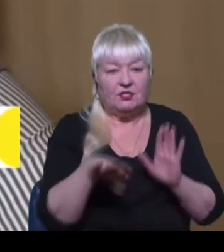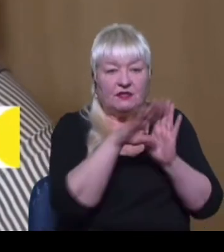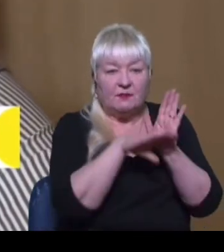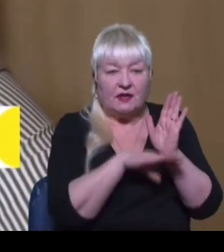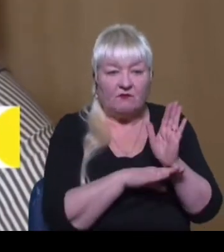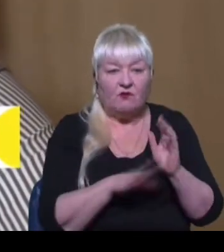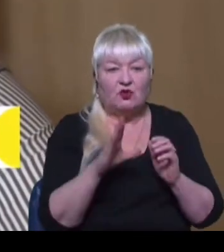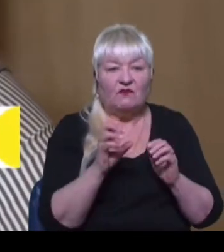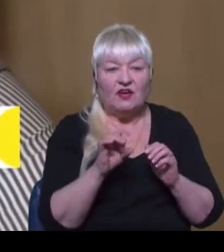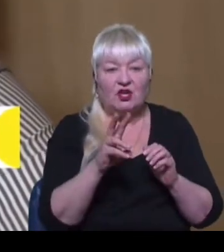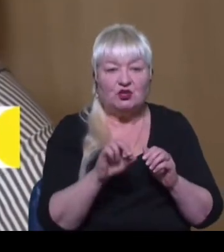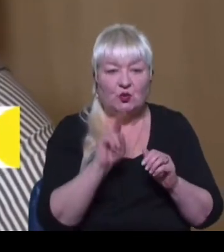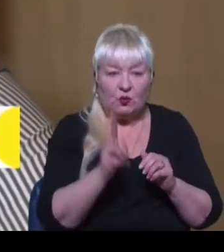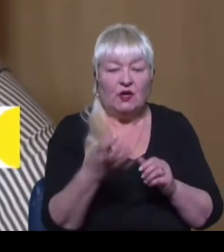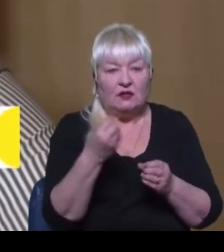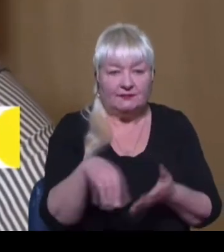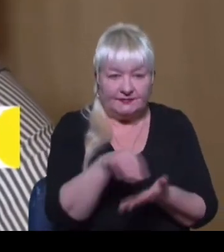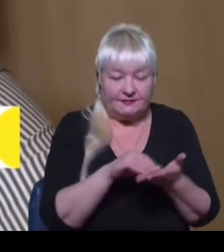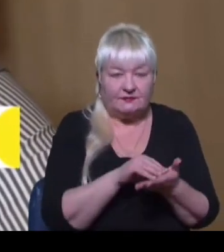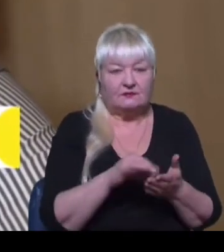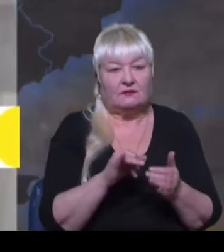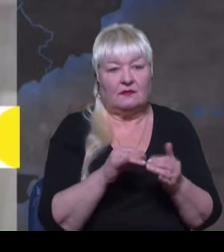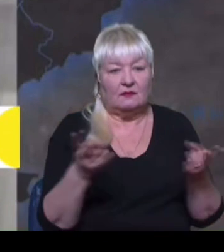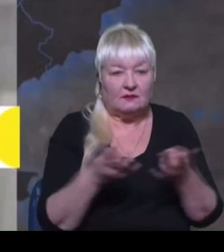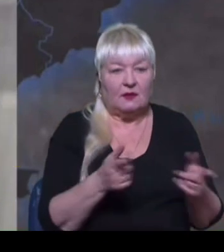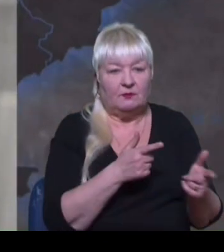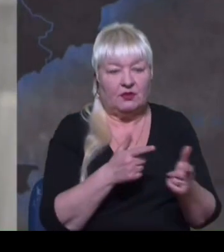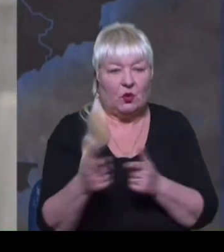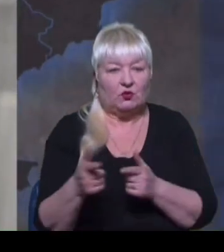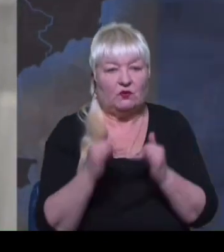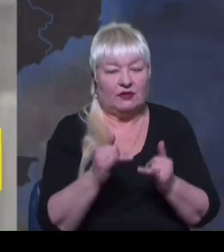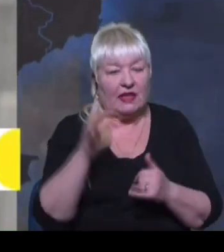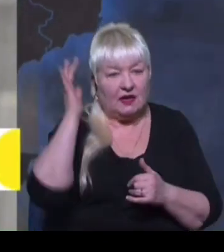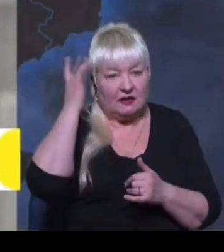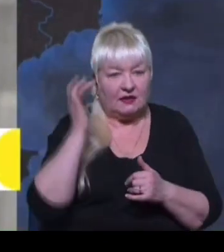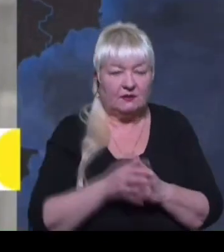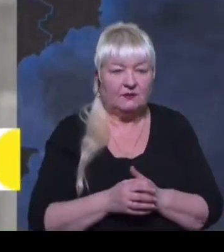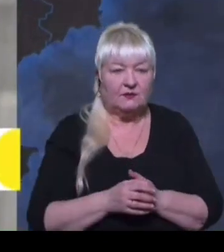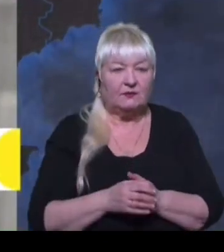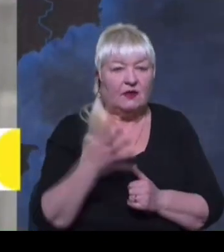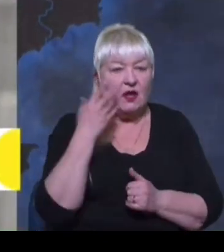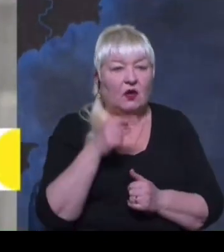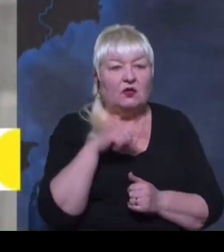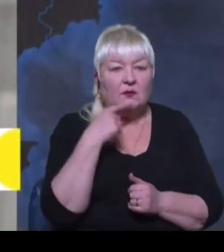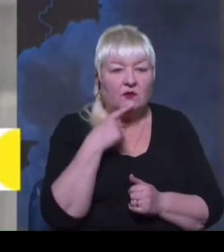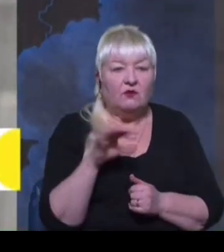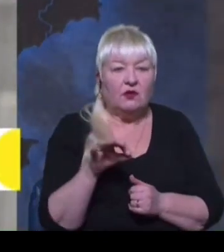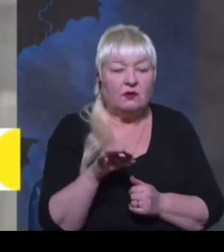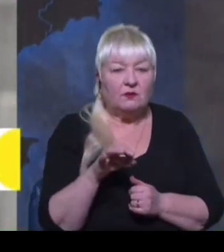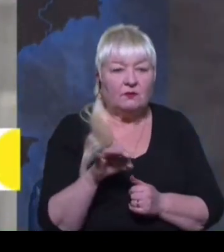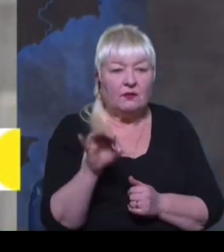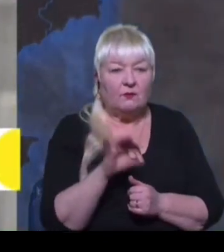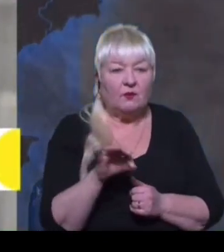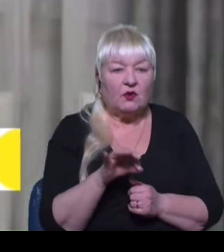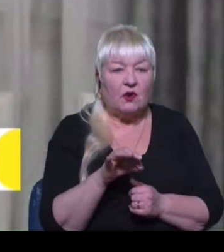підкреслило необхідність підготовки кадрів для Криму. Звичайно, коли ми говоримо про деокупацію, то ми говоримо про військовий